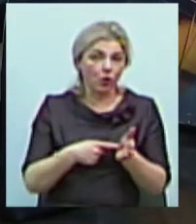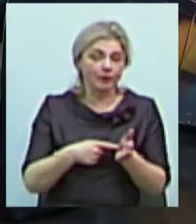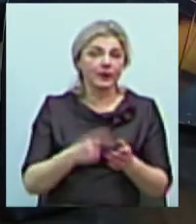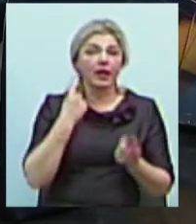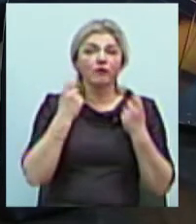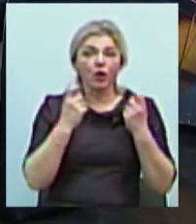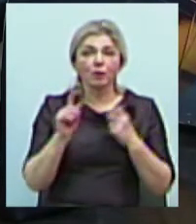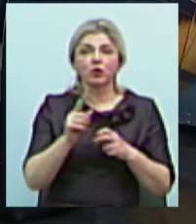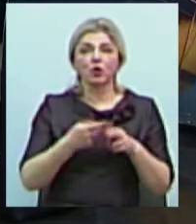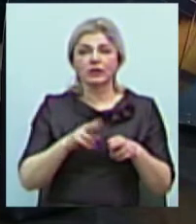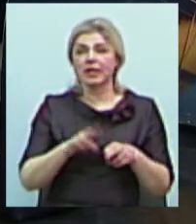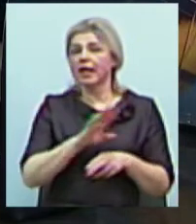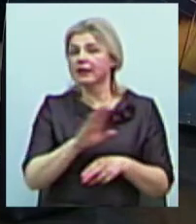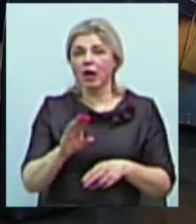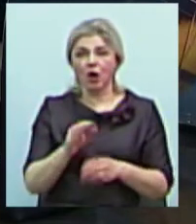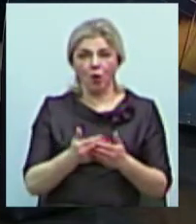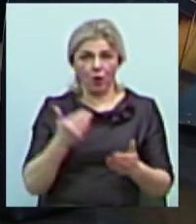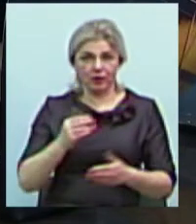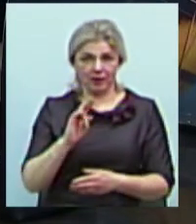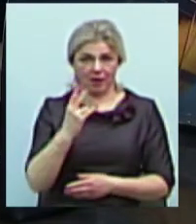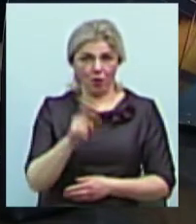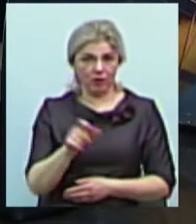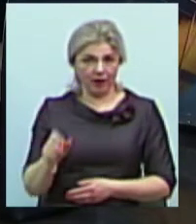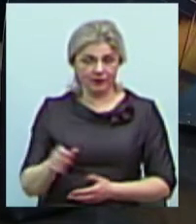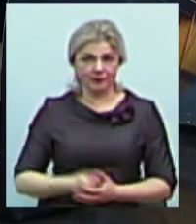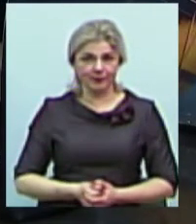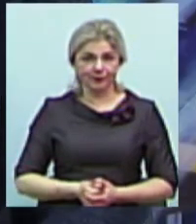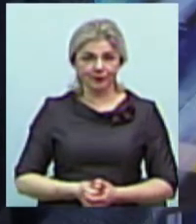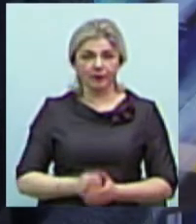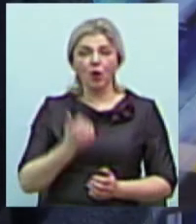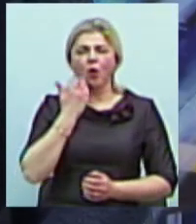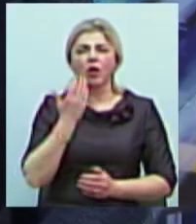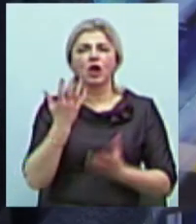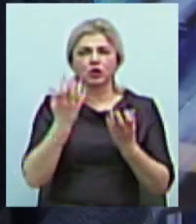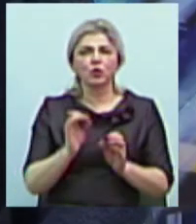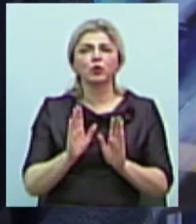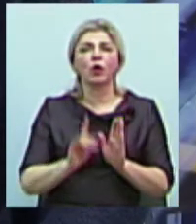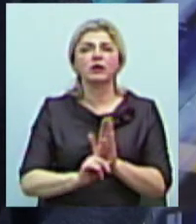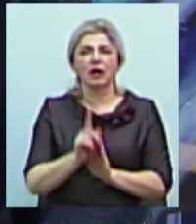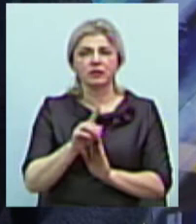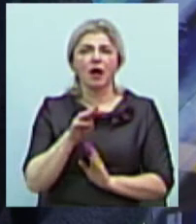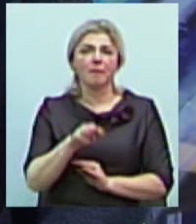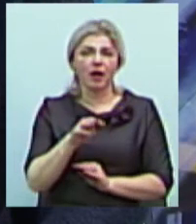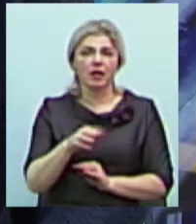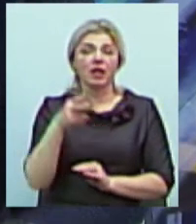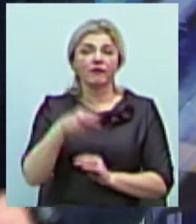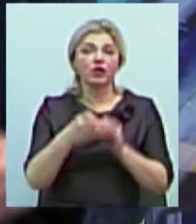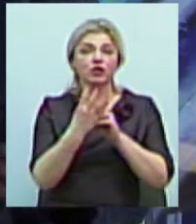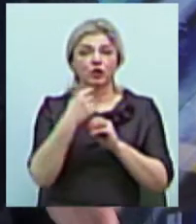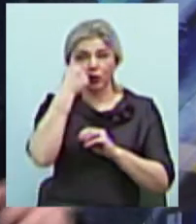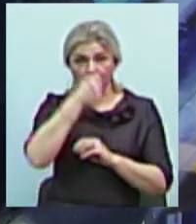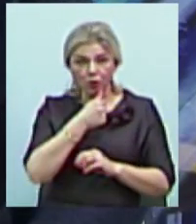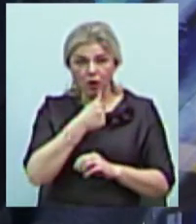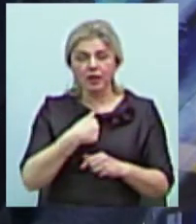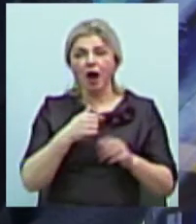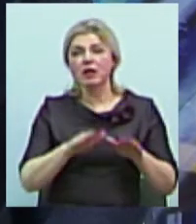це насправді не Миколаївці. Я колись, як тільки все починалося, десь в березні 2014 року, звернувся до